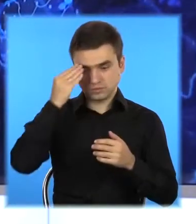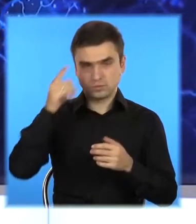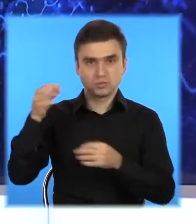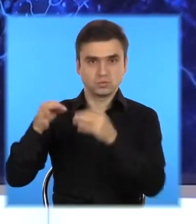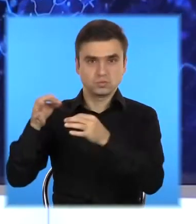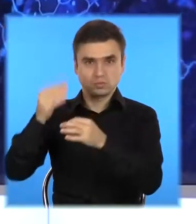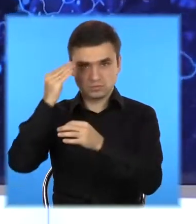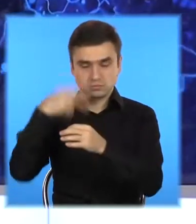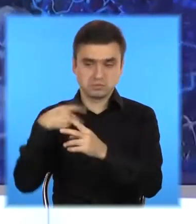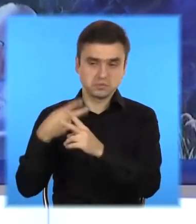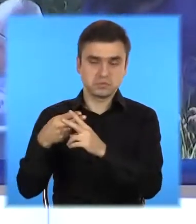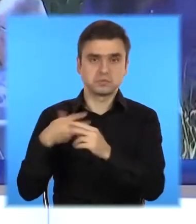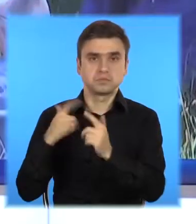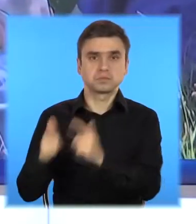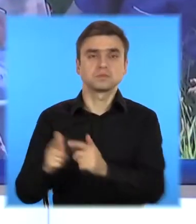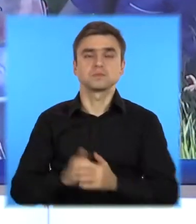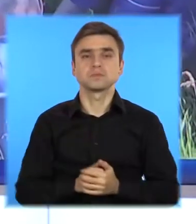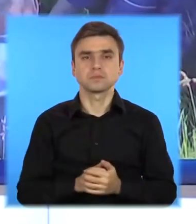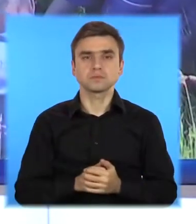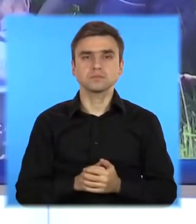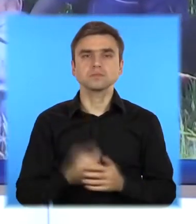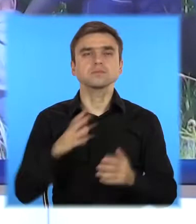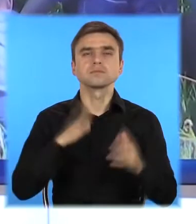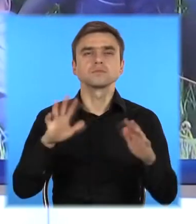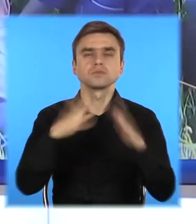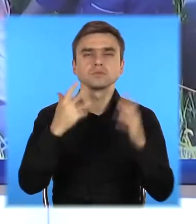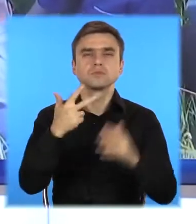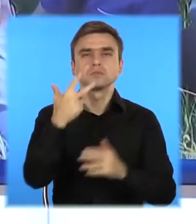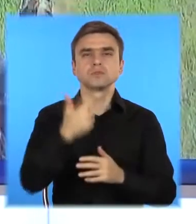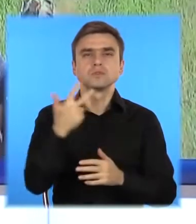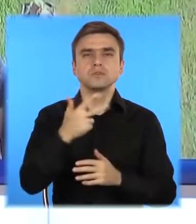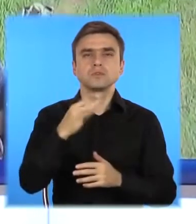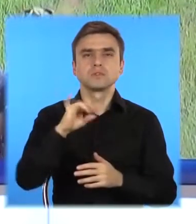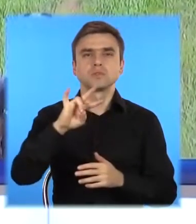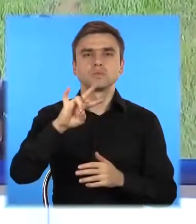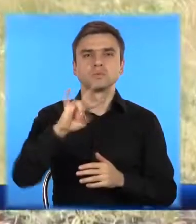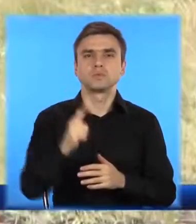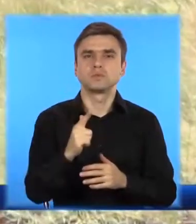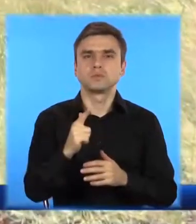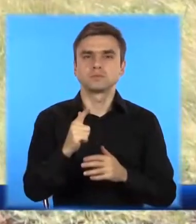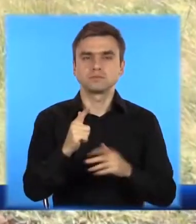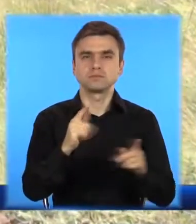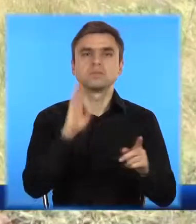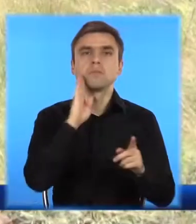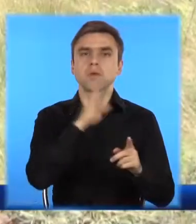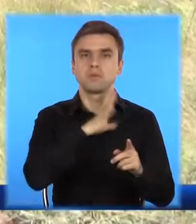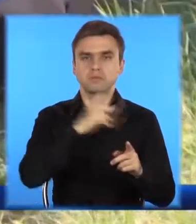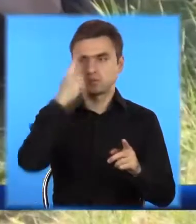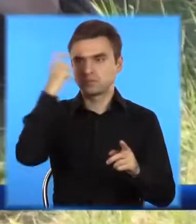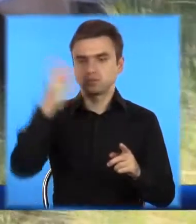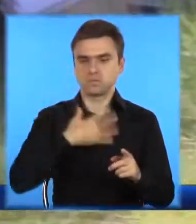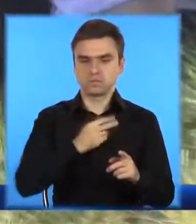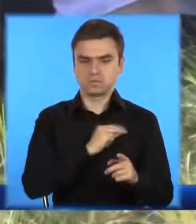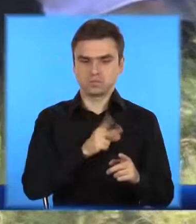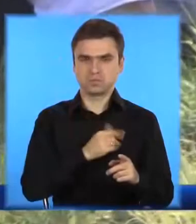червня прийомна мати шестирічної Аміни Менго повідомила в поліцію про зникнення дитини. Вже наступного дня батько